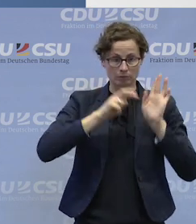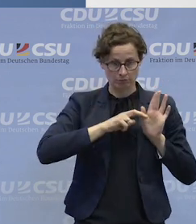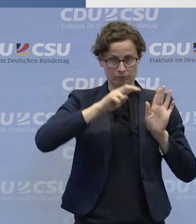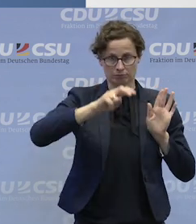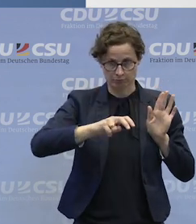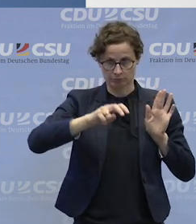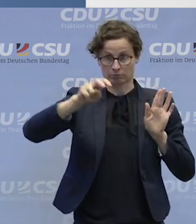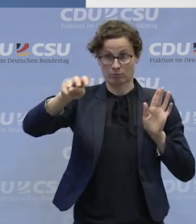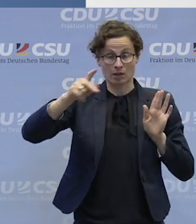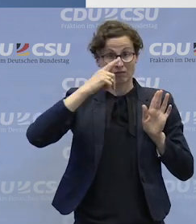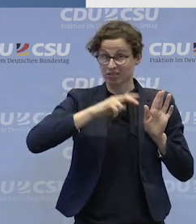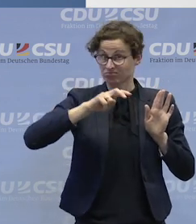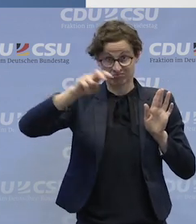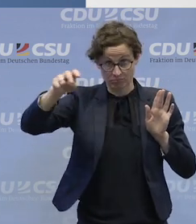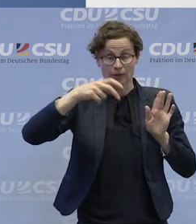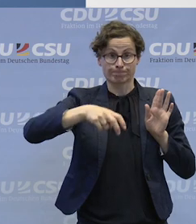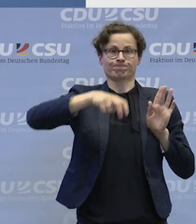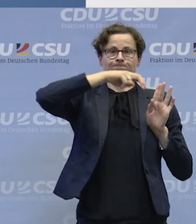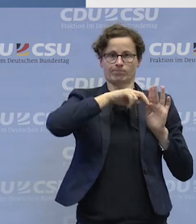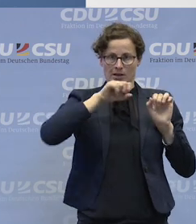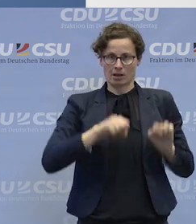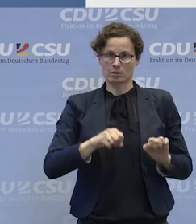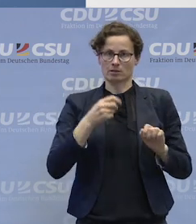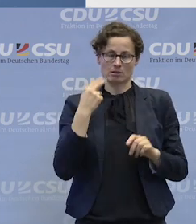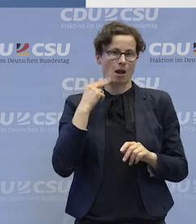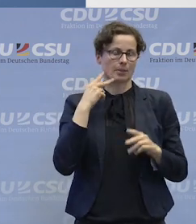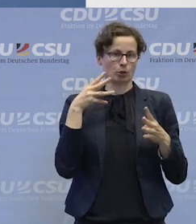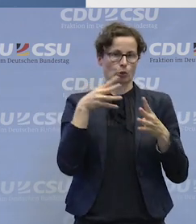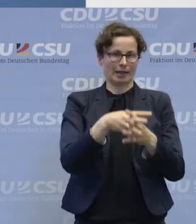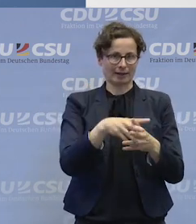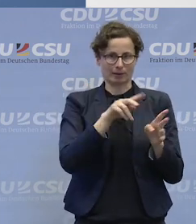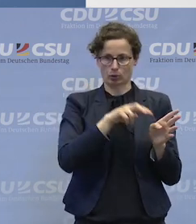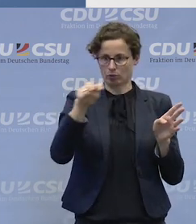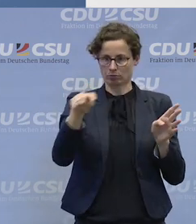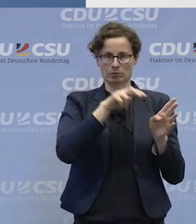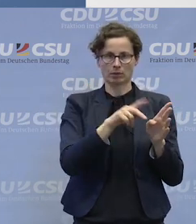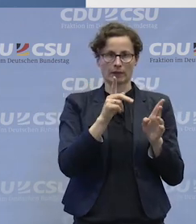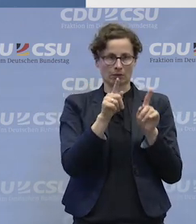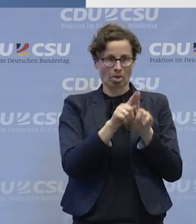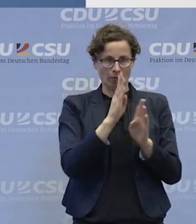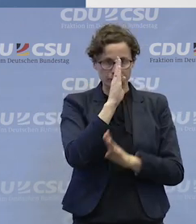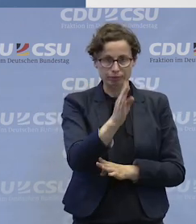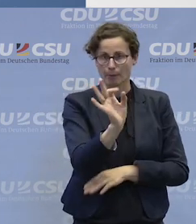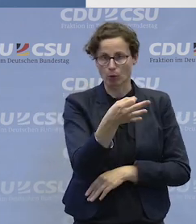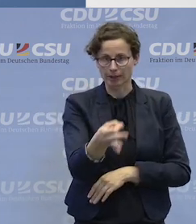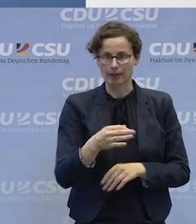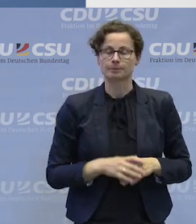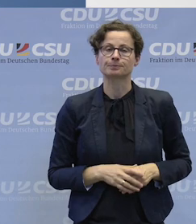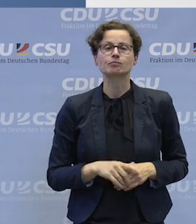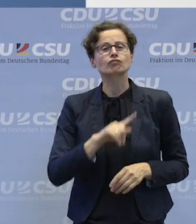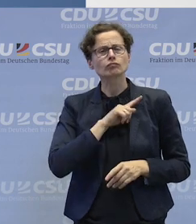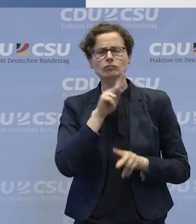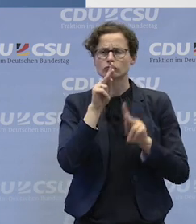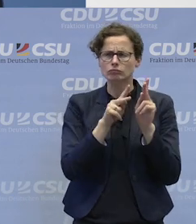Werkstätten und Integrations- oder Inklusionsunternehmen entwickelt. Dann habe ich also im Saarland festgestellt, also virtuelle